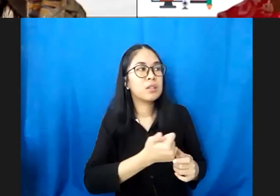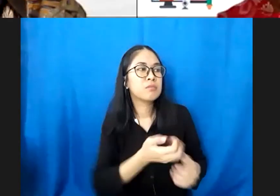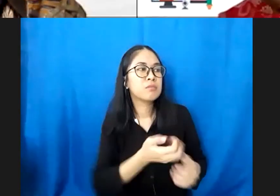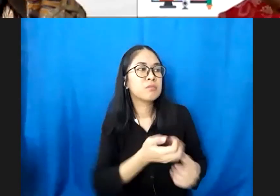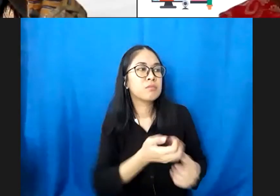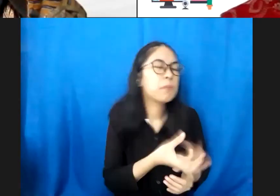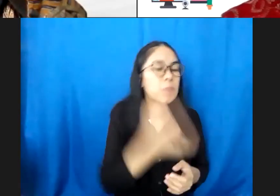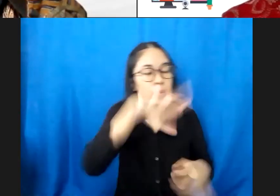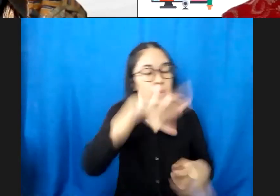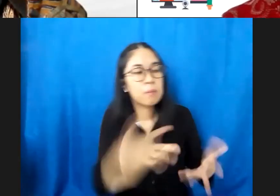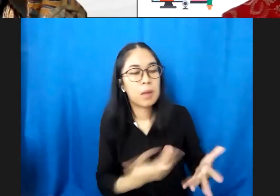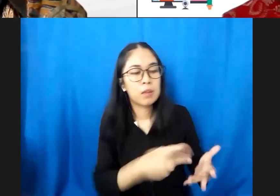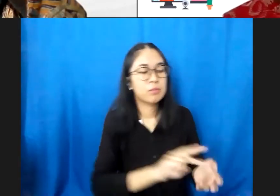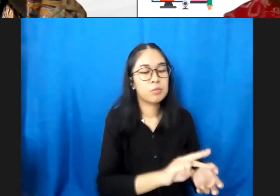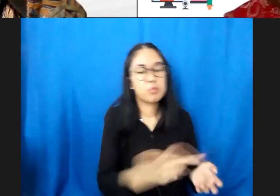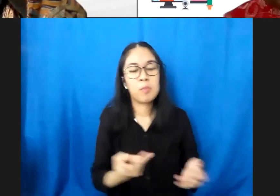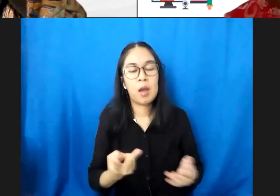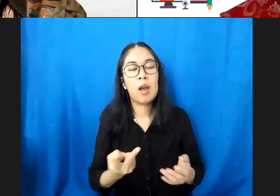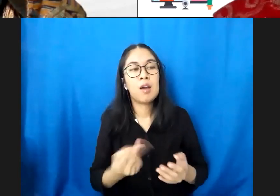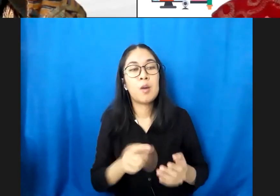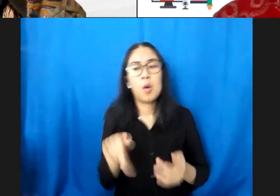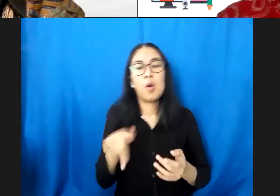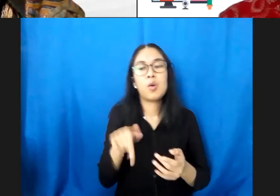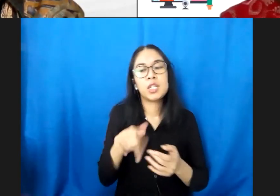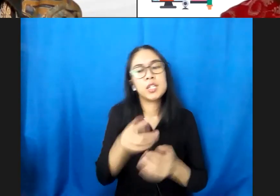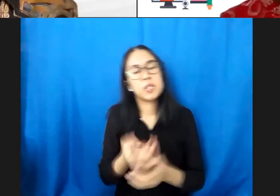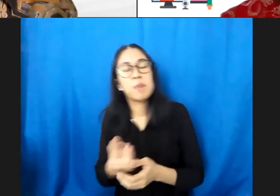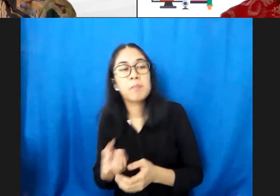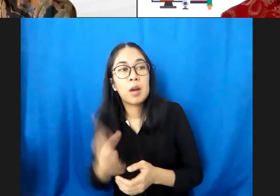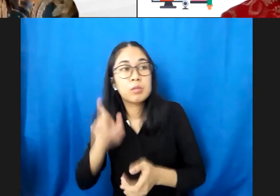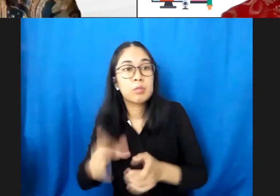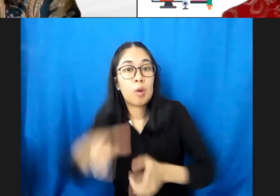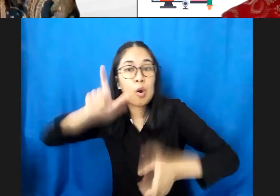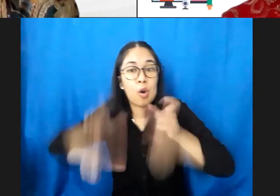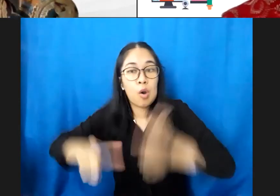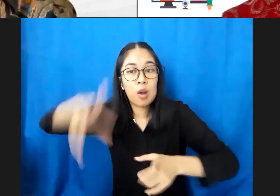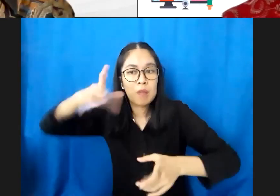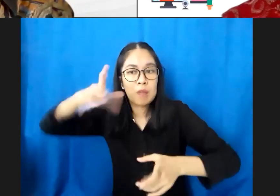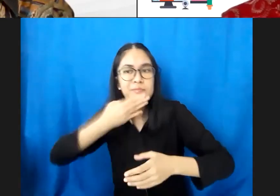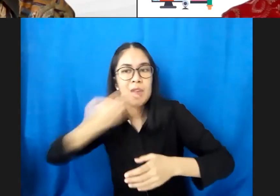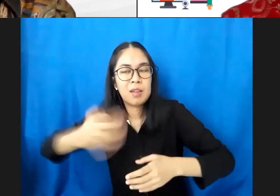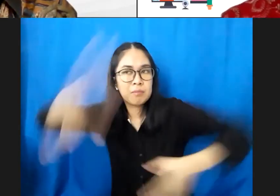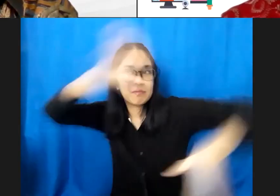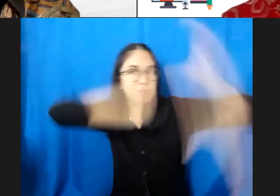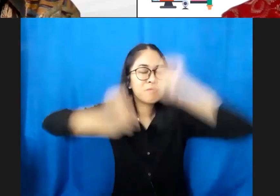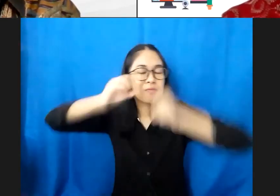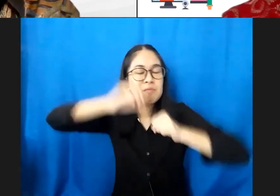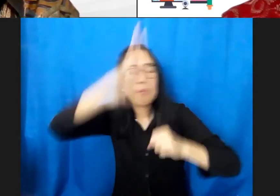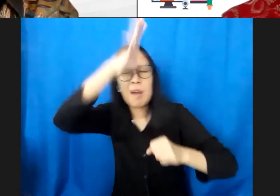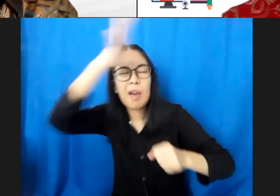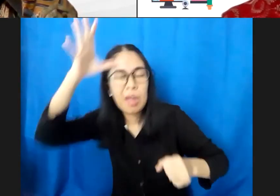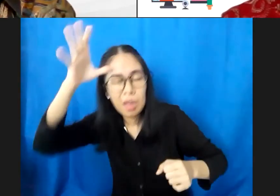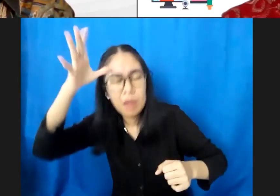untuk orang awam jadi kalau tadi saya catat banyak sekali mungkin poin-poin saja bahwa